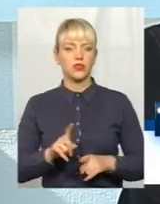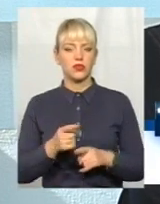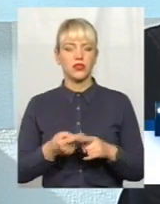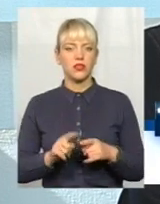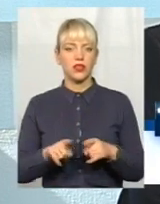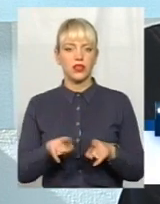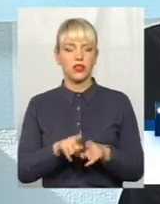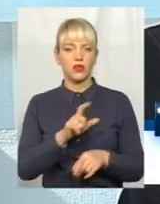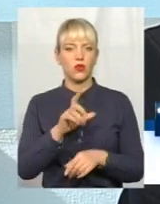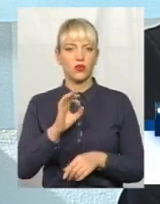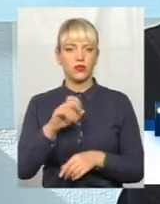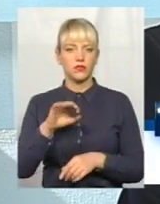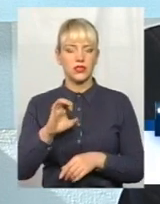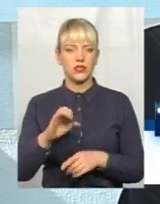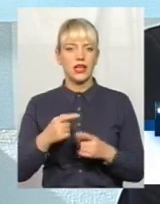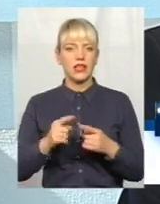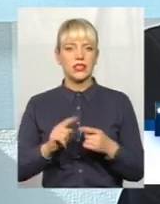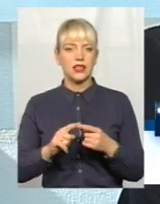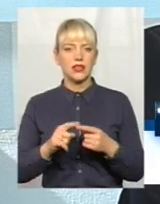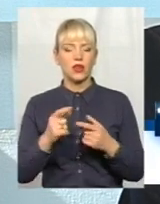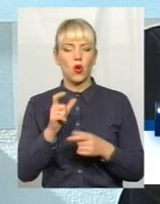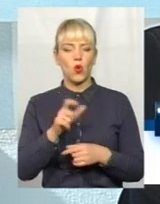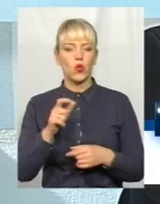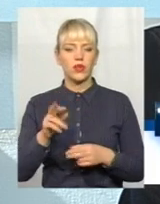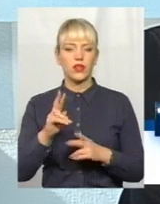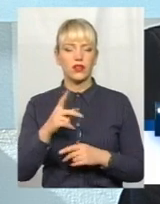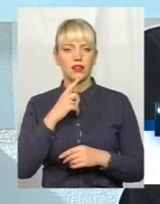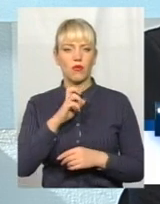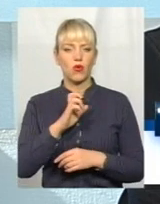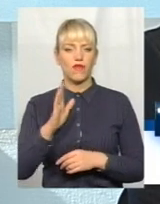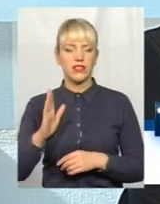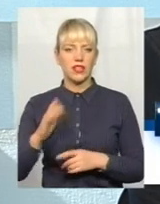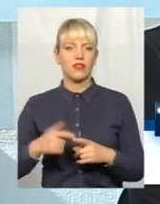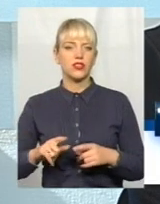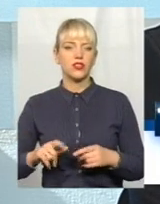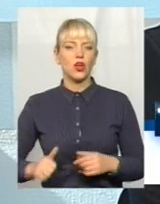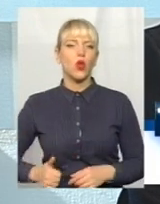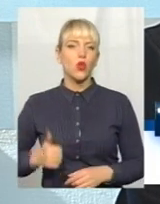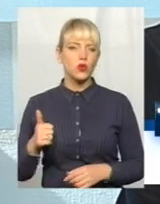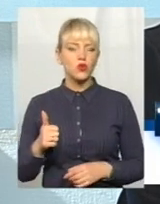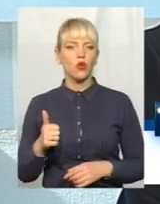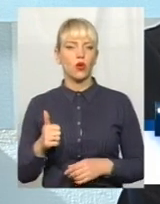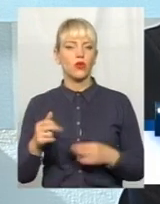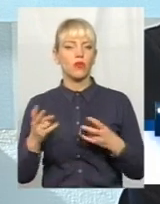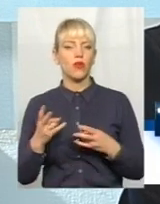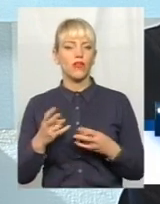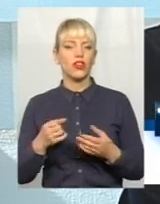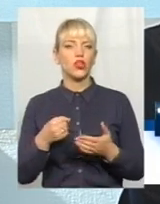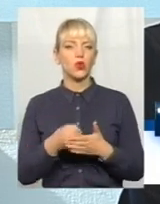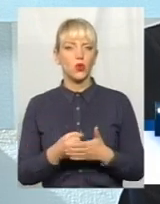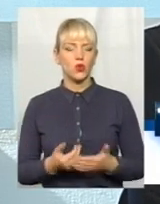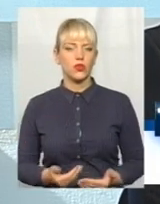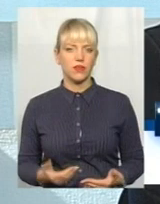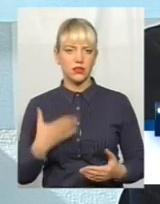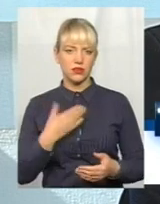той заклад, де люди, як Борис Васильович каже, достойно повинні доживати життя.